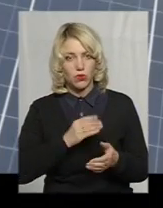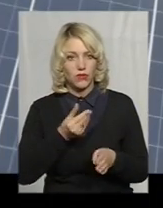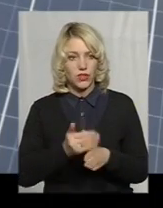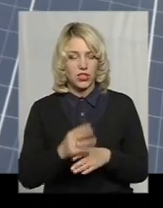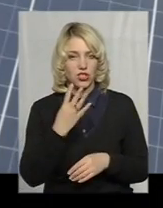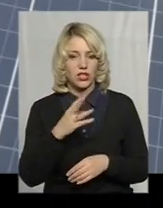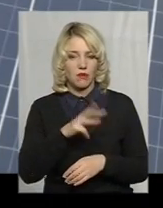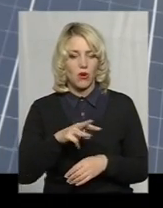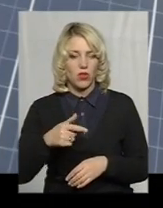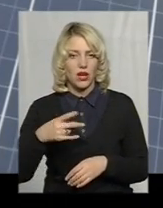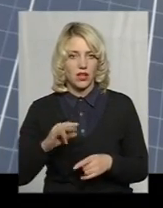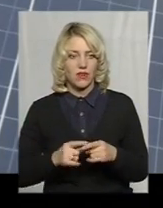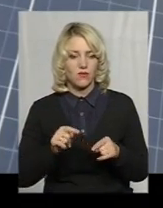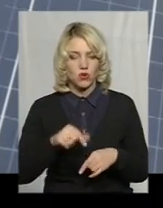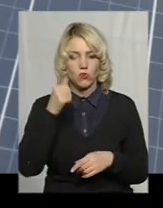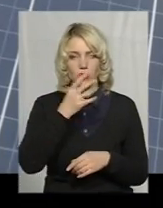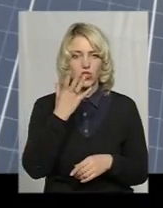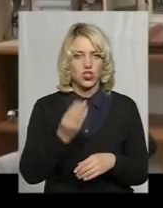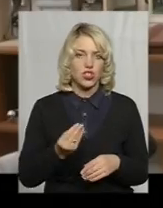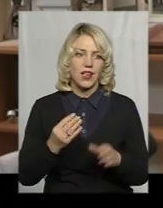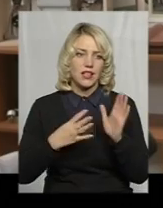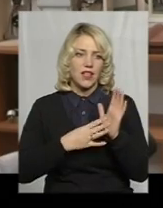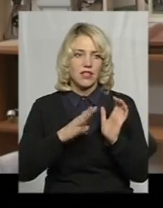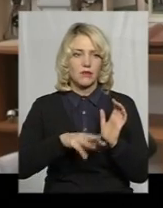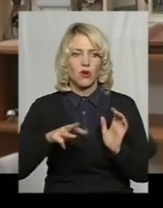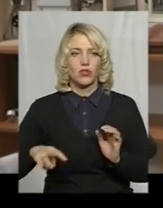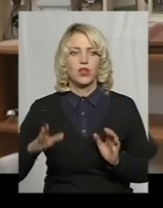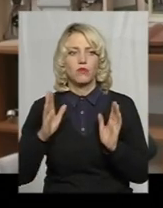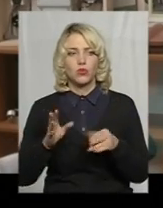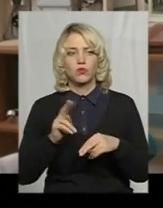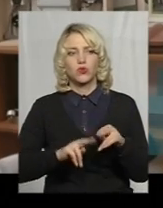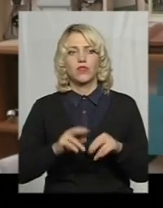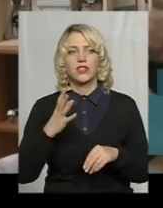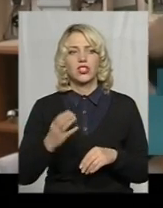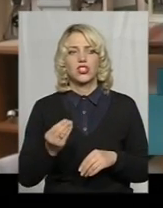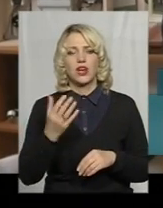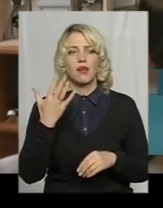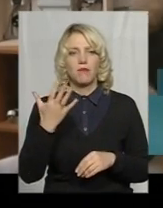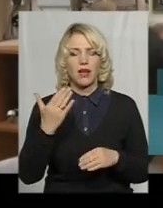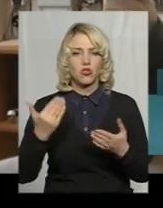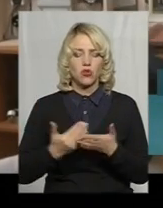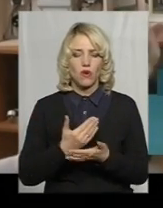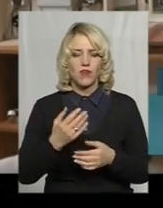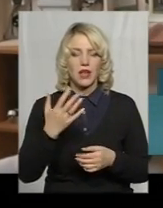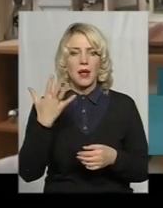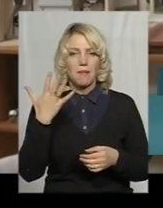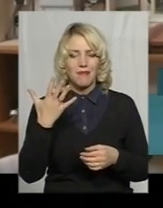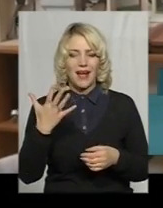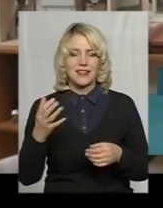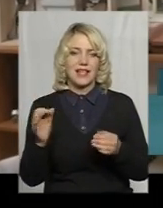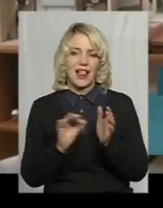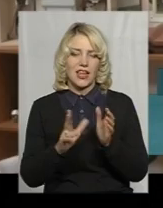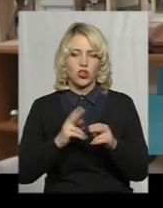мільйони гривень. У цьому ще 9 мільйонів. Добаємо побудувати ще нових п'ять станцій і добудувати три ті, які є.